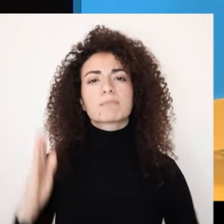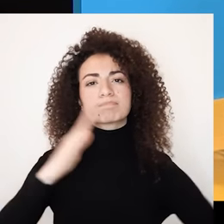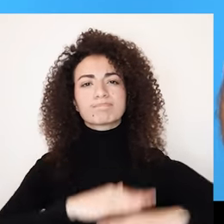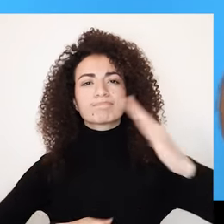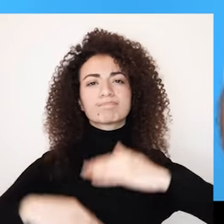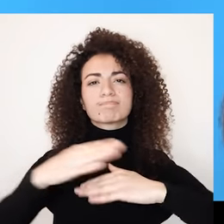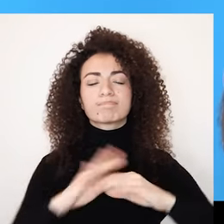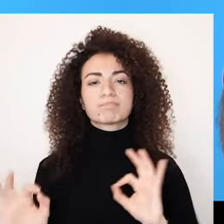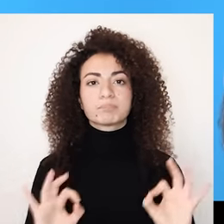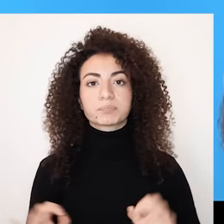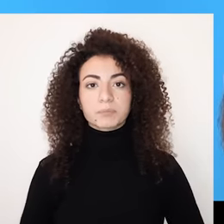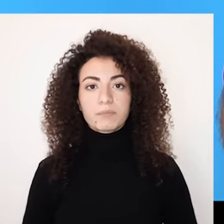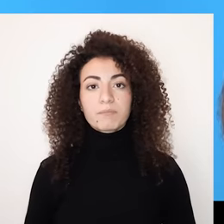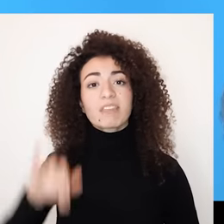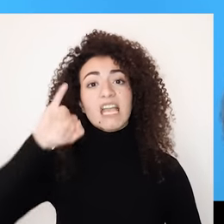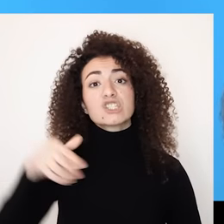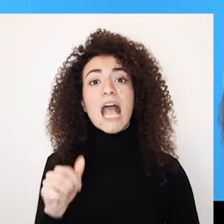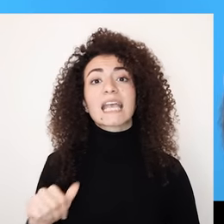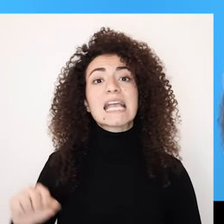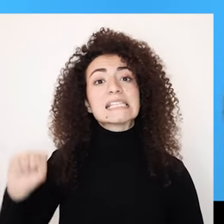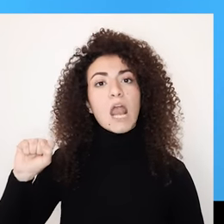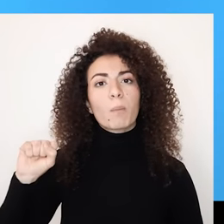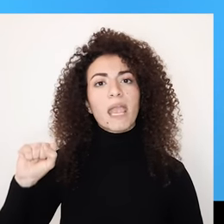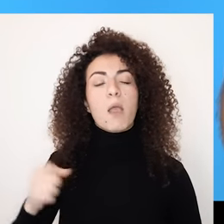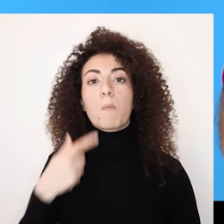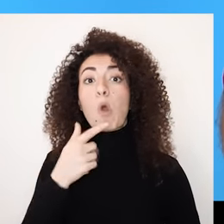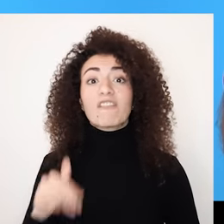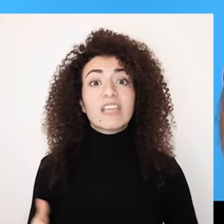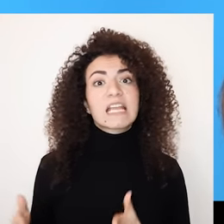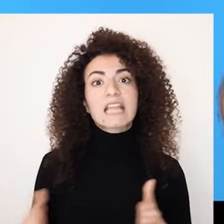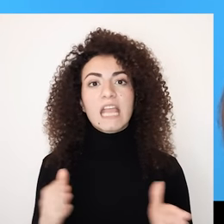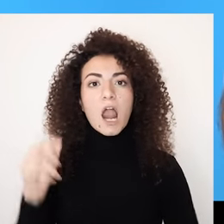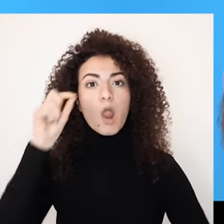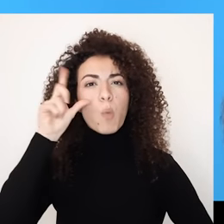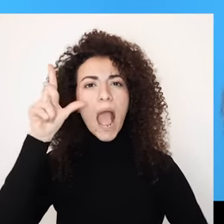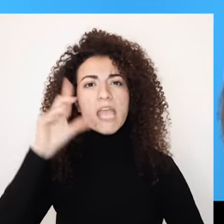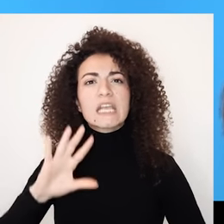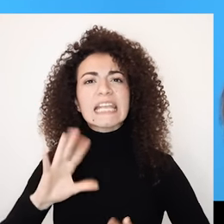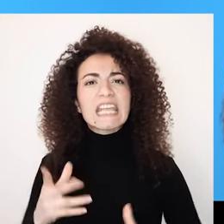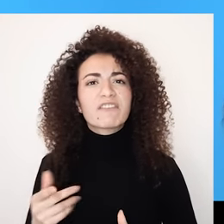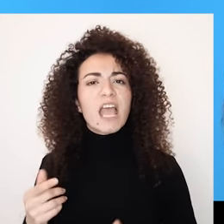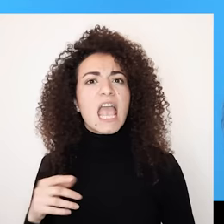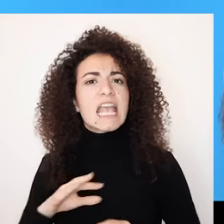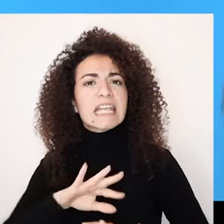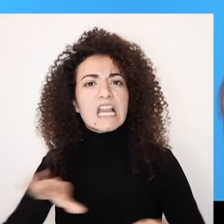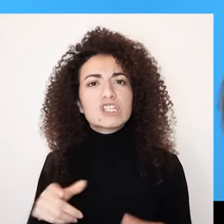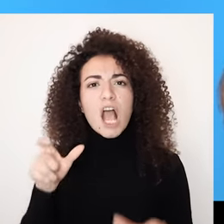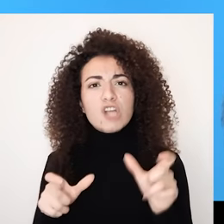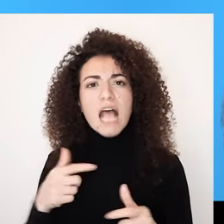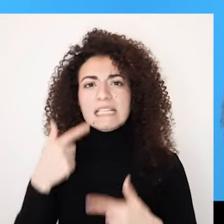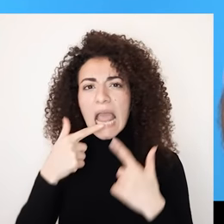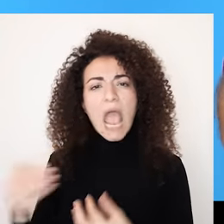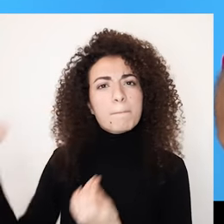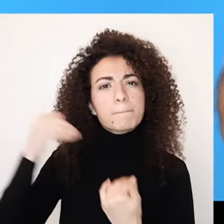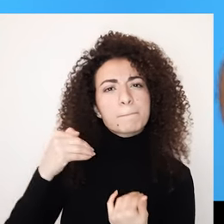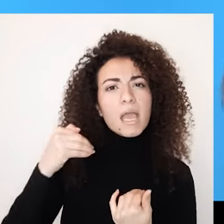الأولى وبهالإطار جاك سالومي بيقدم وسيلة بتسمحنا وتساعدنا على الوعي للرسائل السلبية للمتعرض